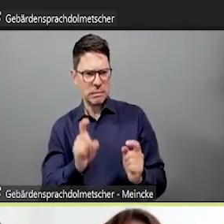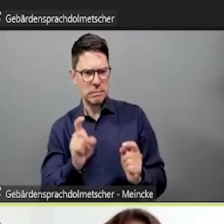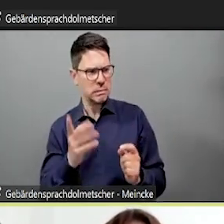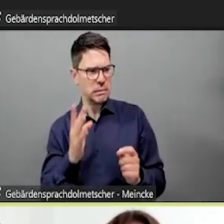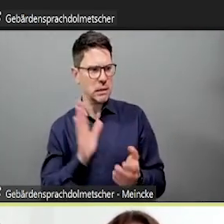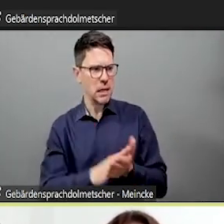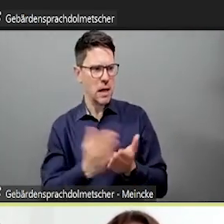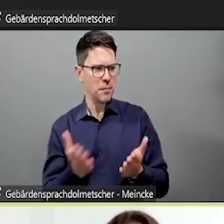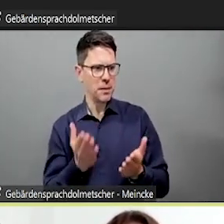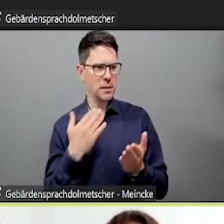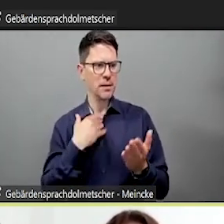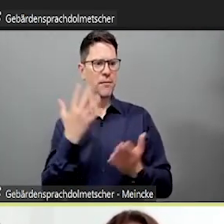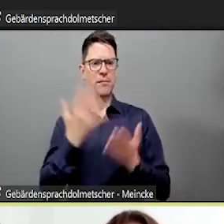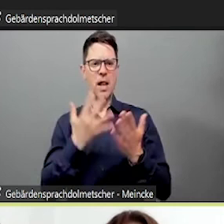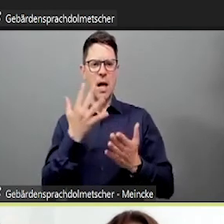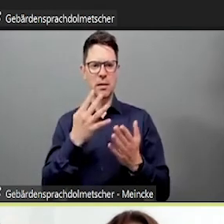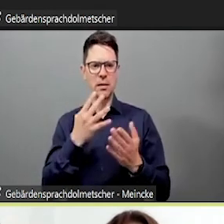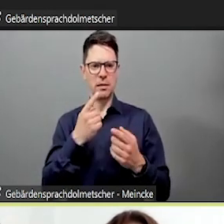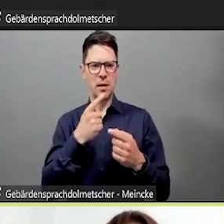So,